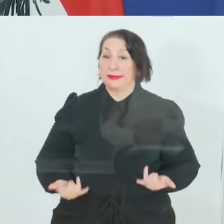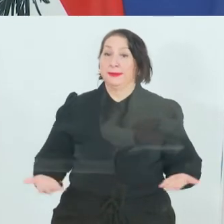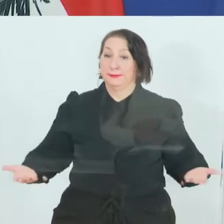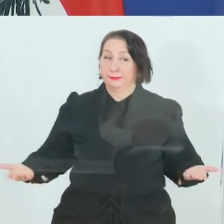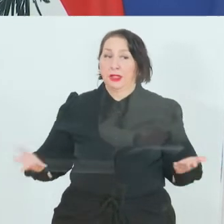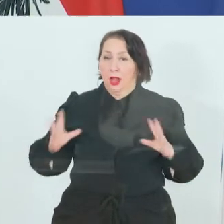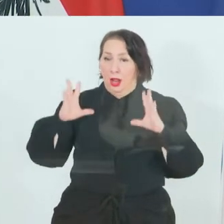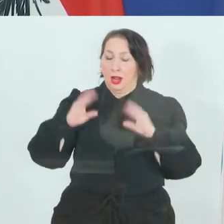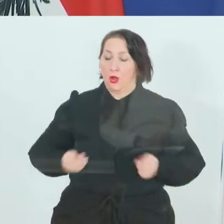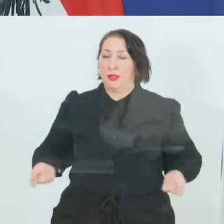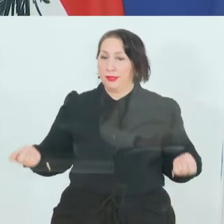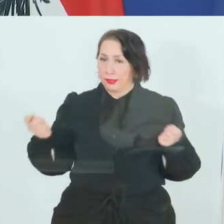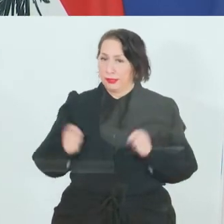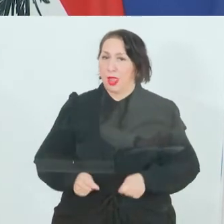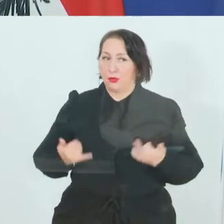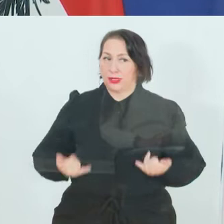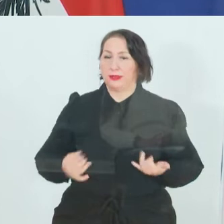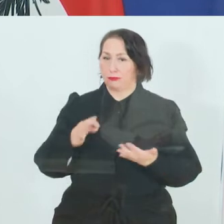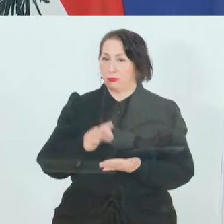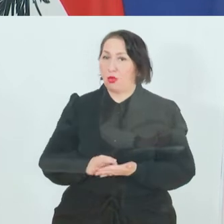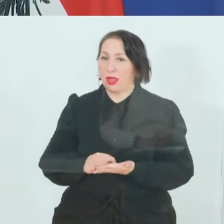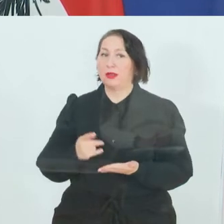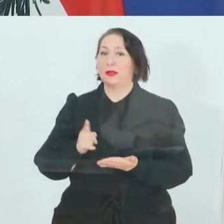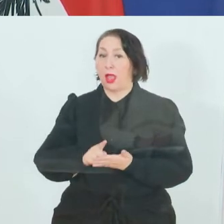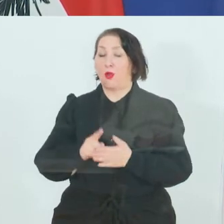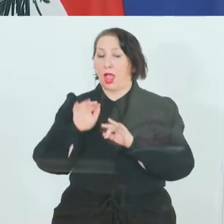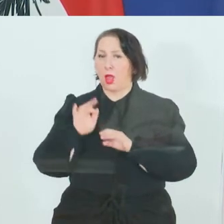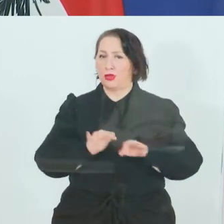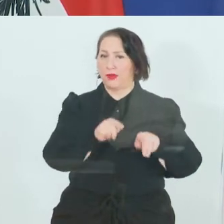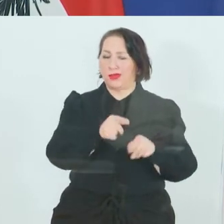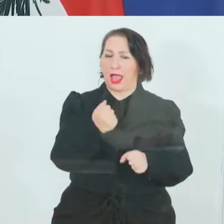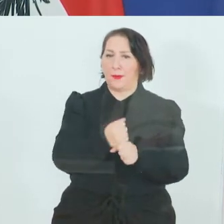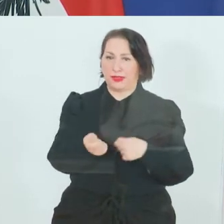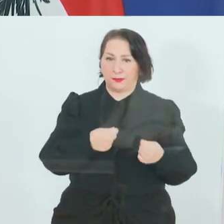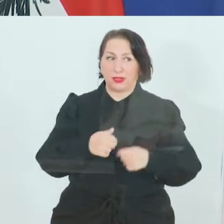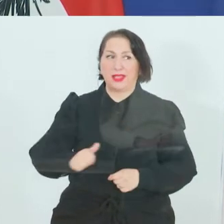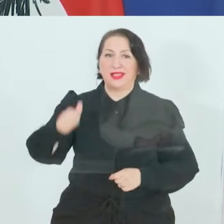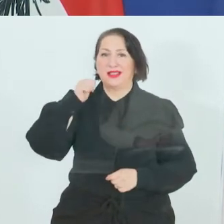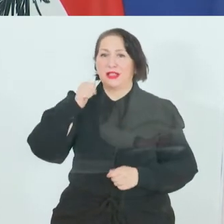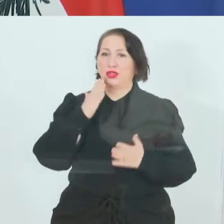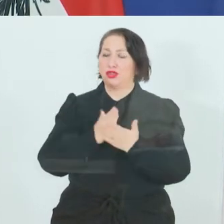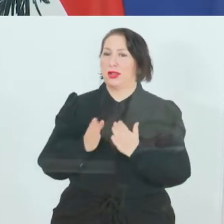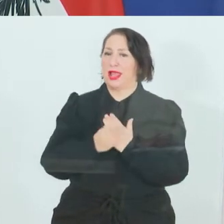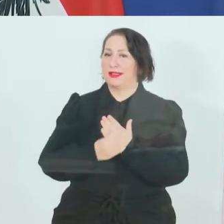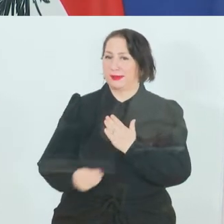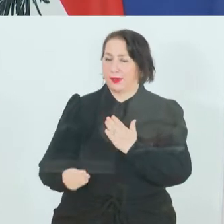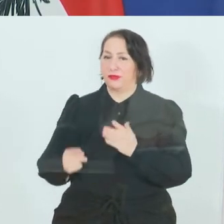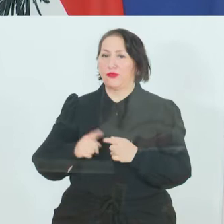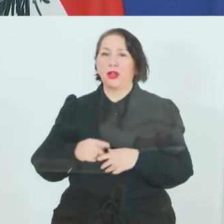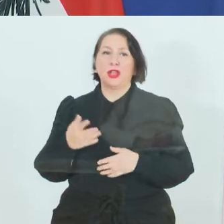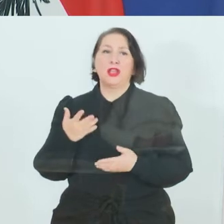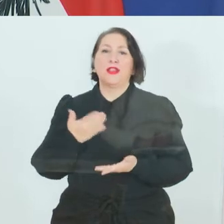Dieser Lockdown hat auch Auswirkungen auf den Arbeitsmarkt. Ich hatte erst gestern die Experten und Expertinnen der